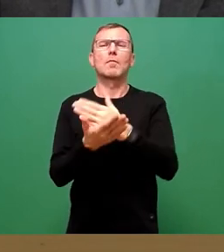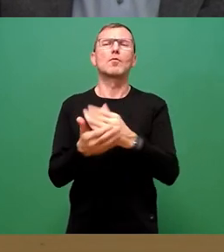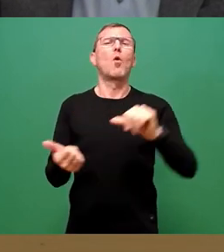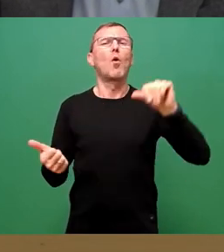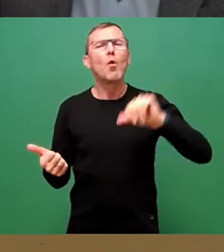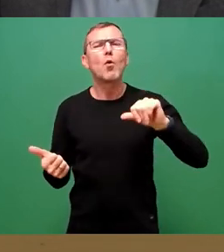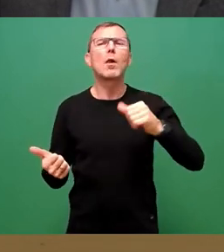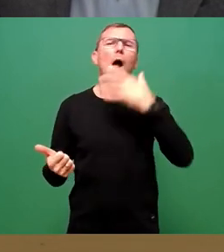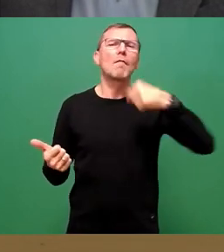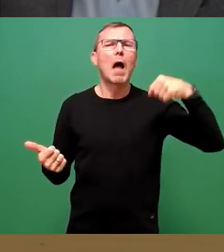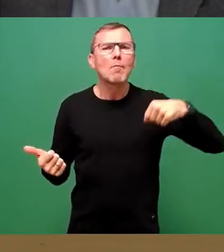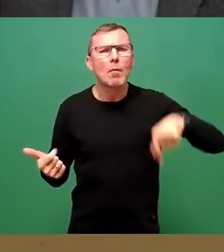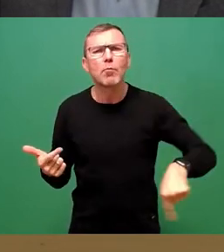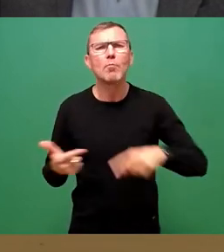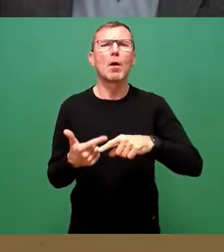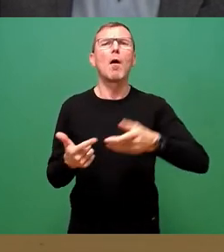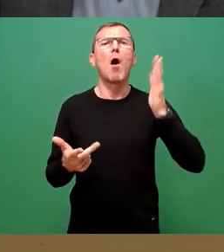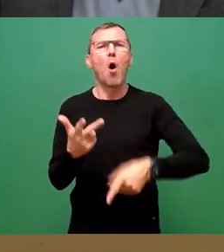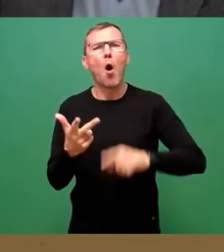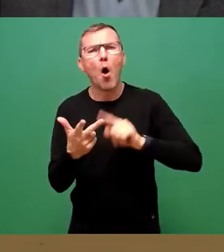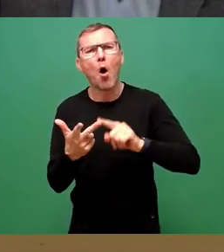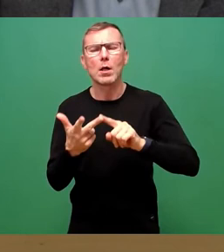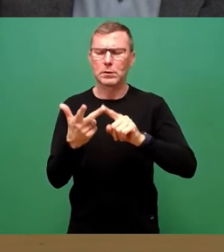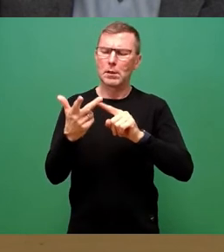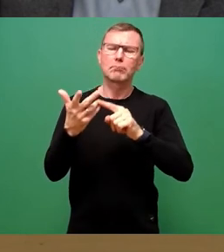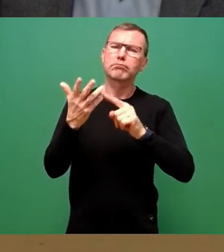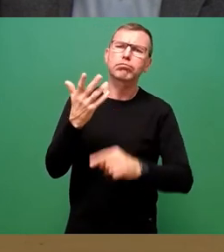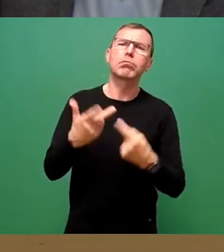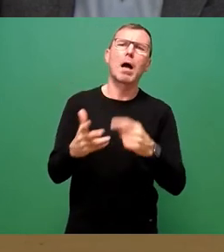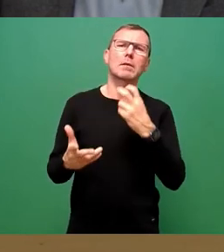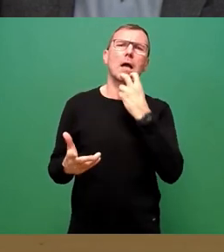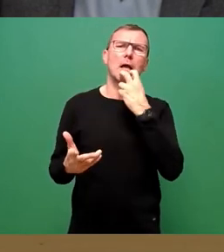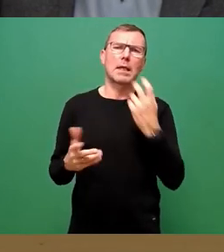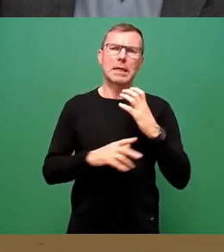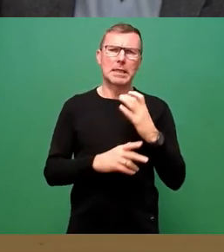Wärmepumpen, auf Holz und weitere Energieträger.